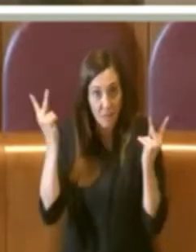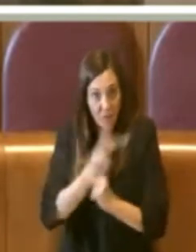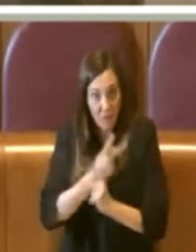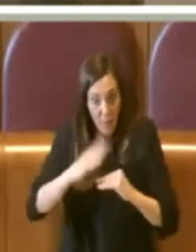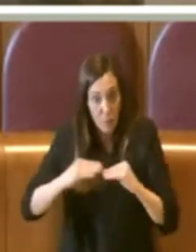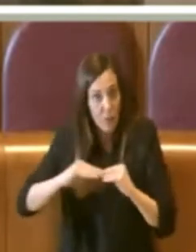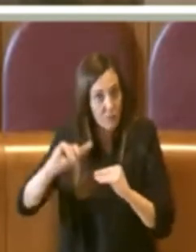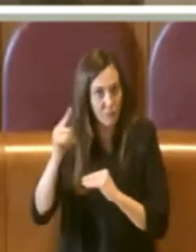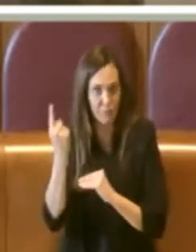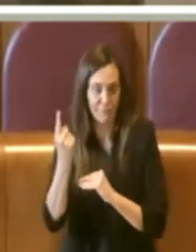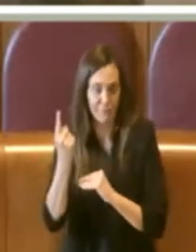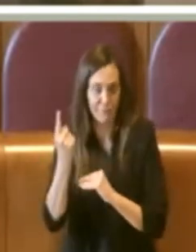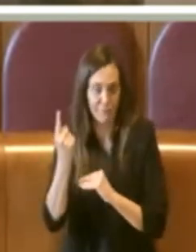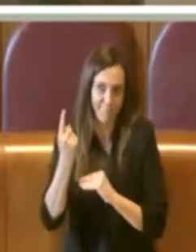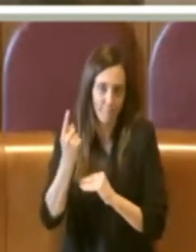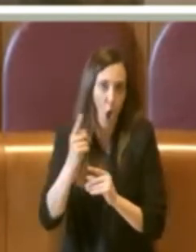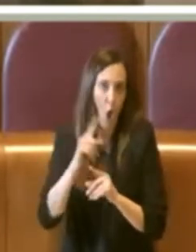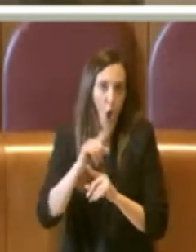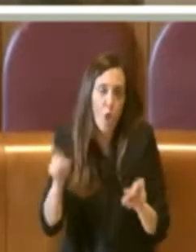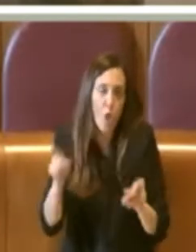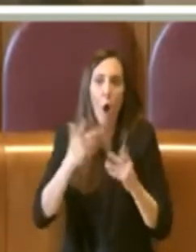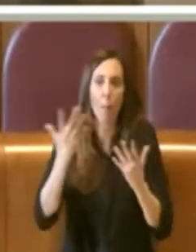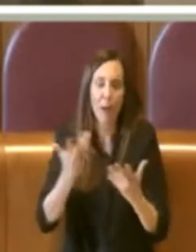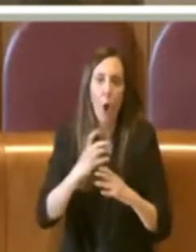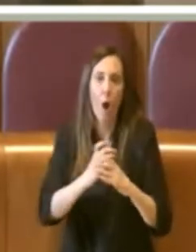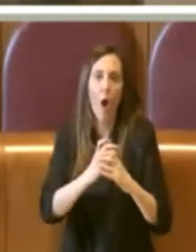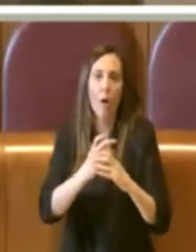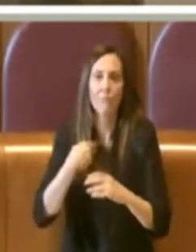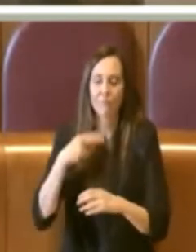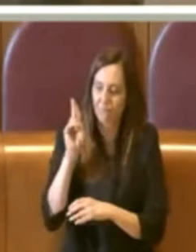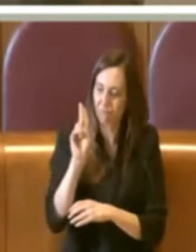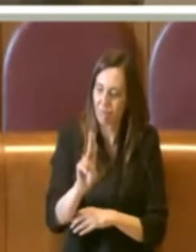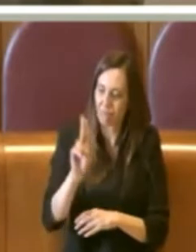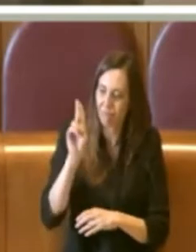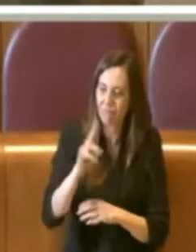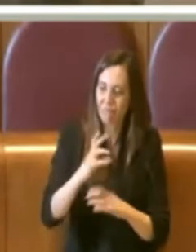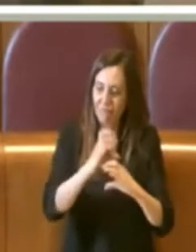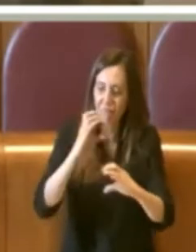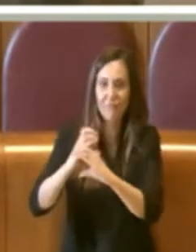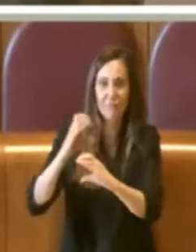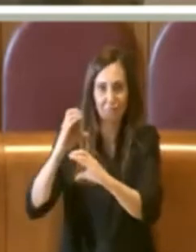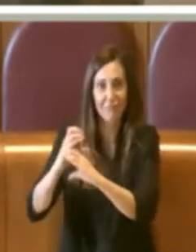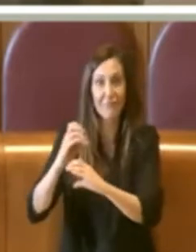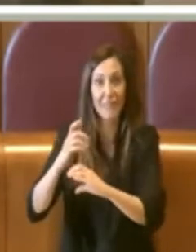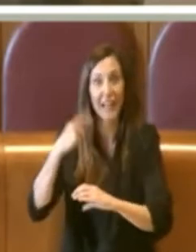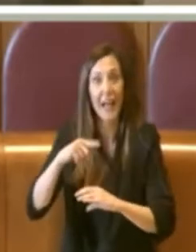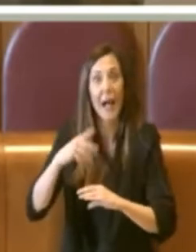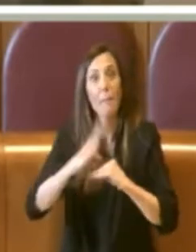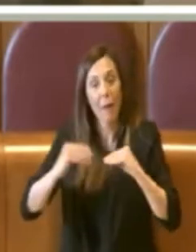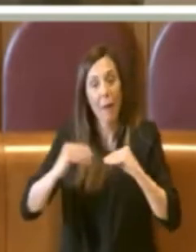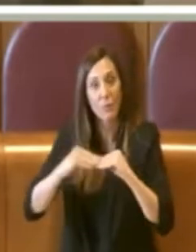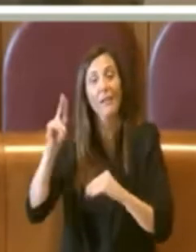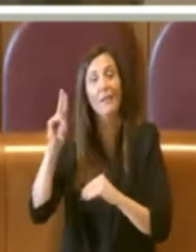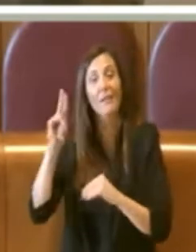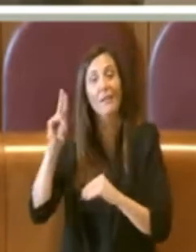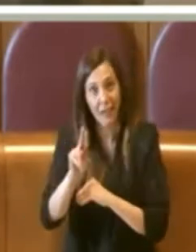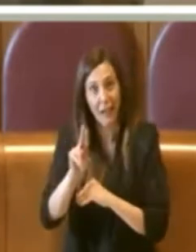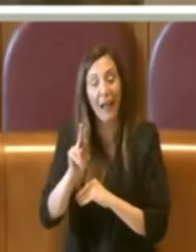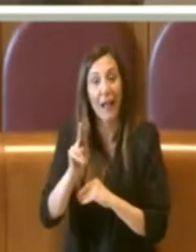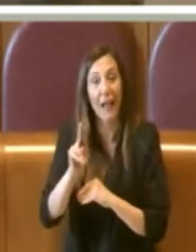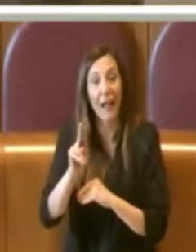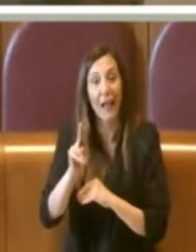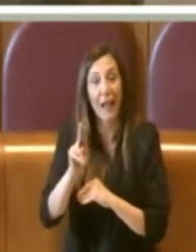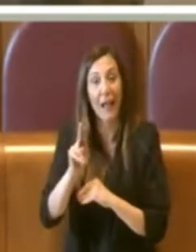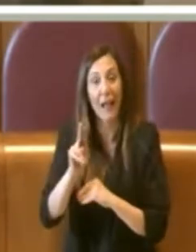straordinaria, ad esempio dell'armamento tramviario. Oggi dei problemi che abbiamo anche sulla manutenzione tram è dovuto al fatto che